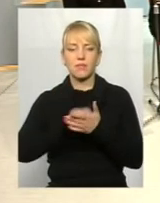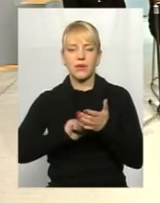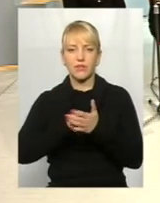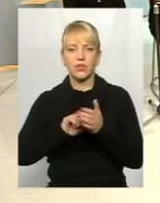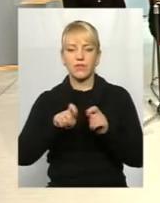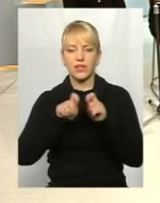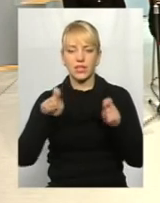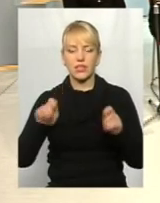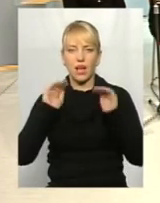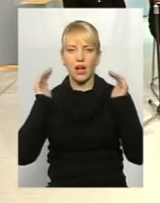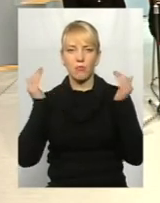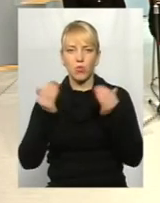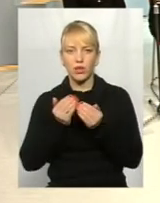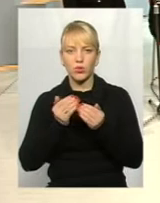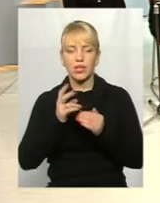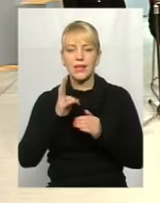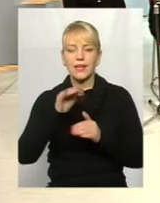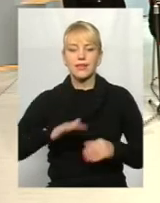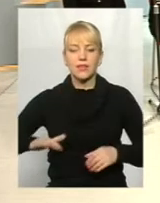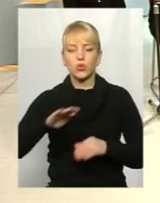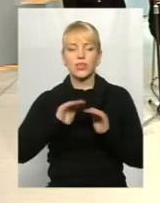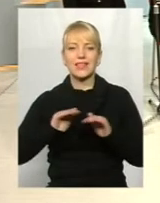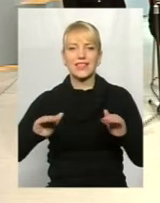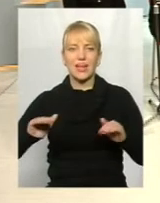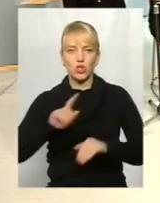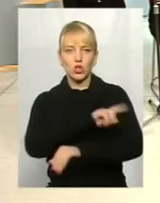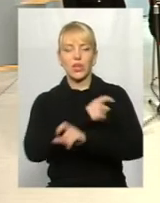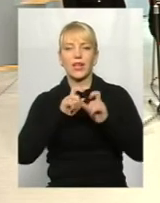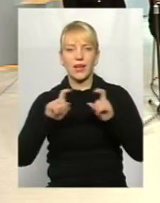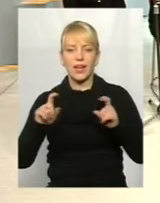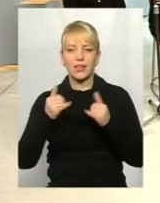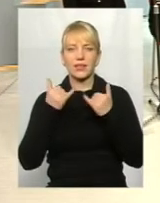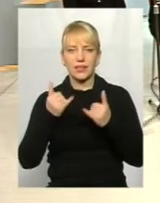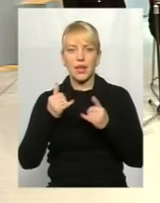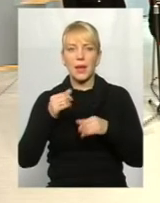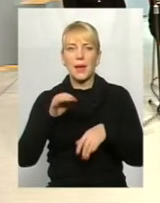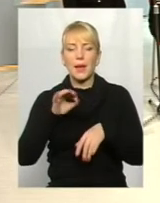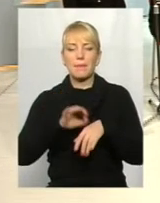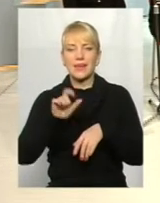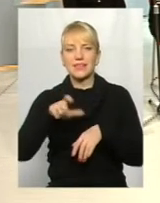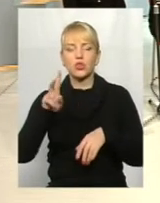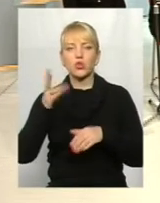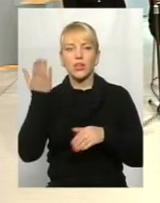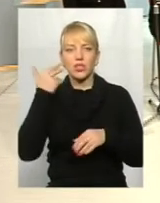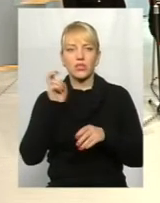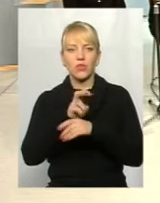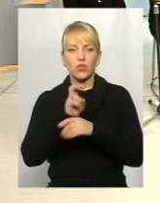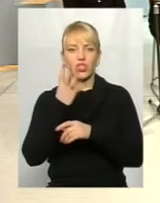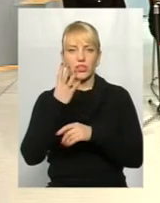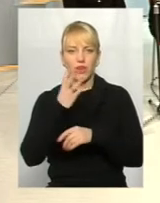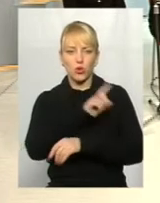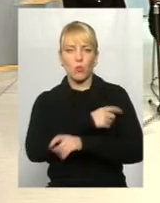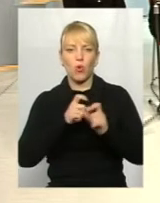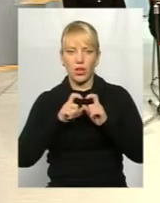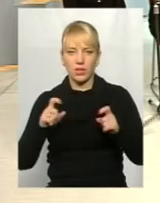території дитячої лікарні для пацієнтів, які раніше ходили в 4-ту поліклініку. Дуже багато ткарг,